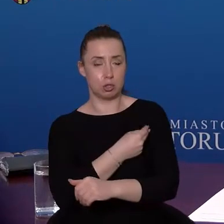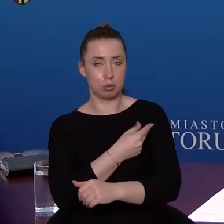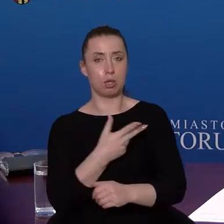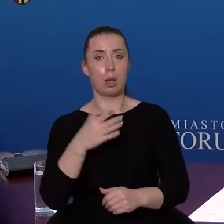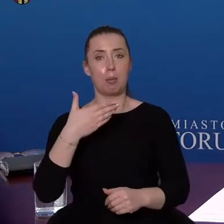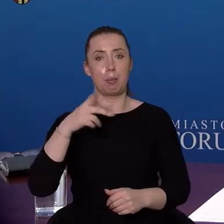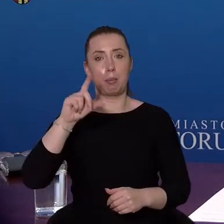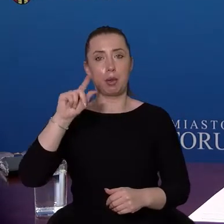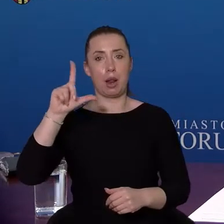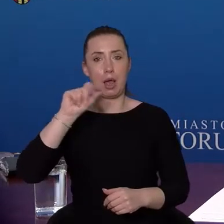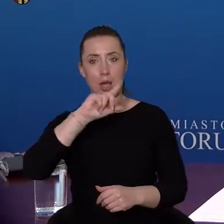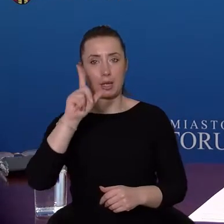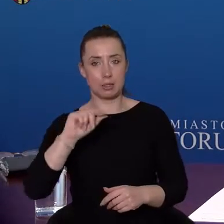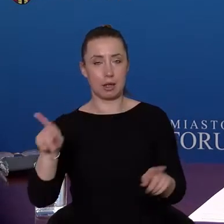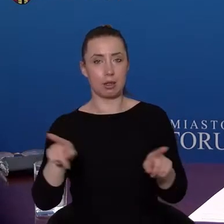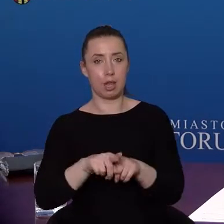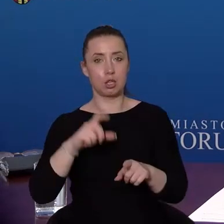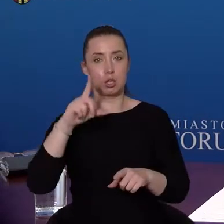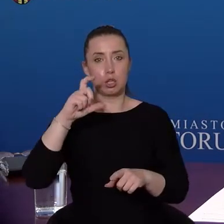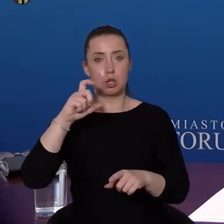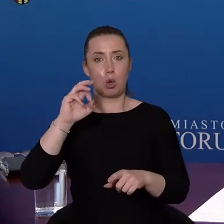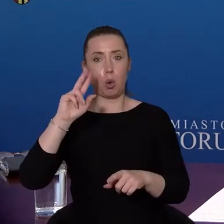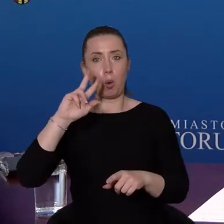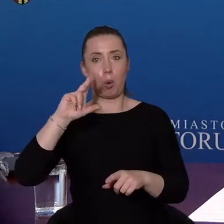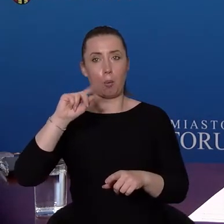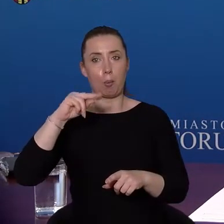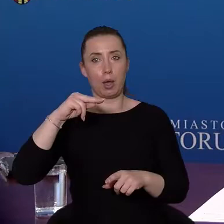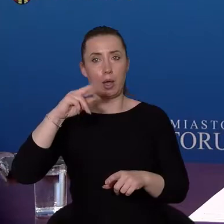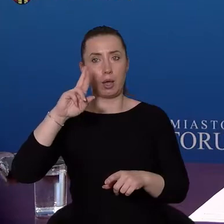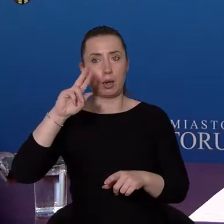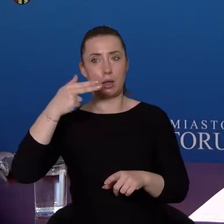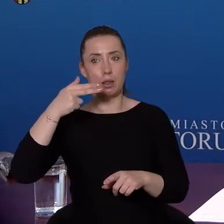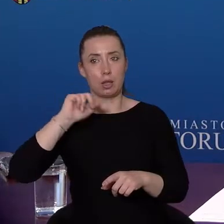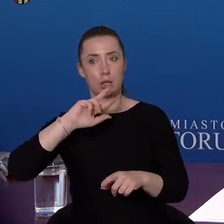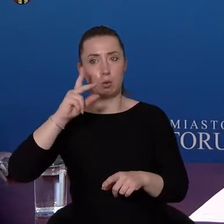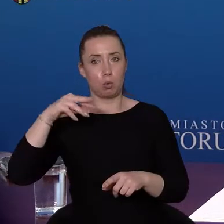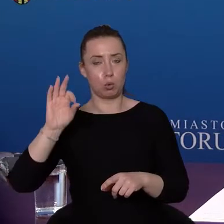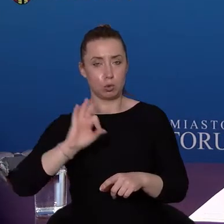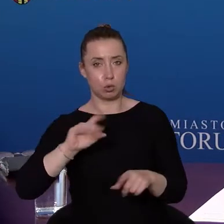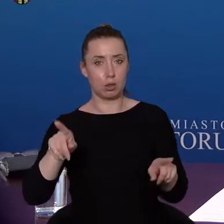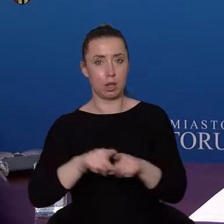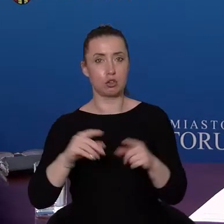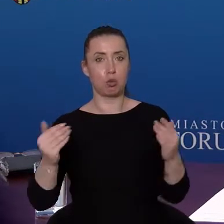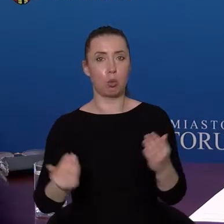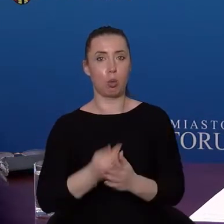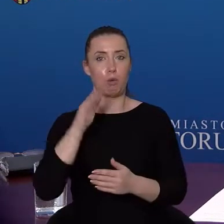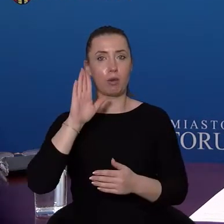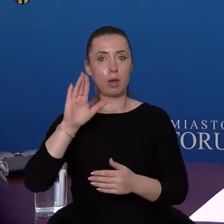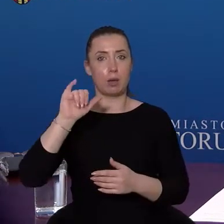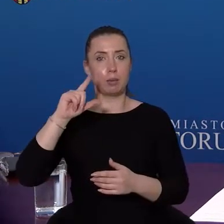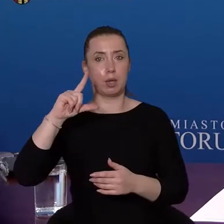w centrum handlowym kopernikus i w centrum handlowym nowe bielawy. Godziny co do zasady